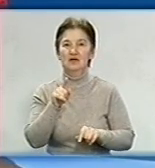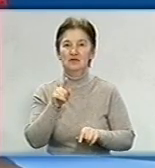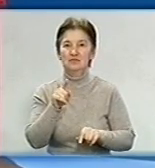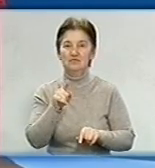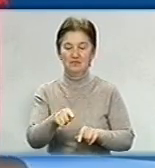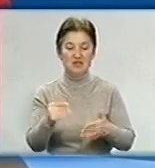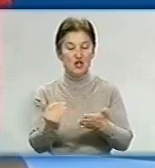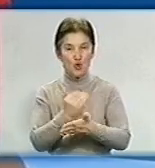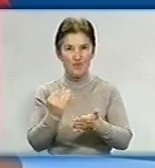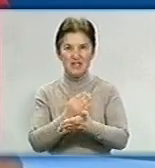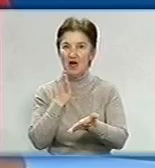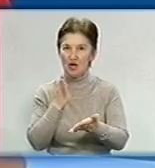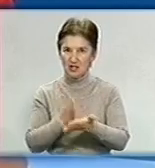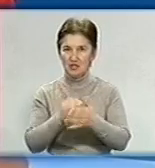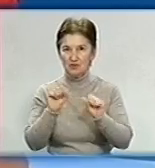Доброго